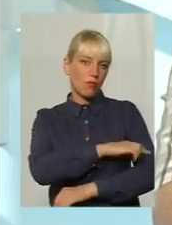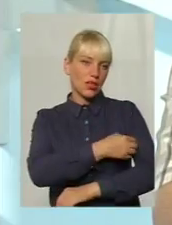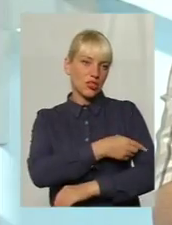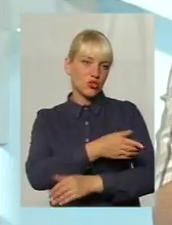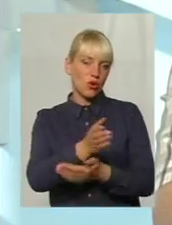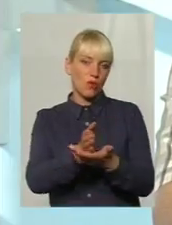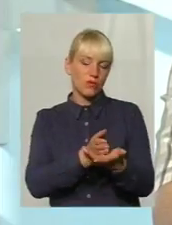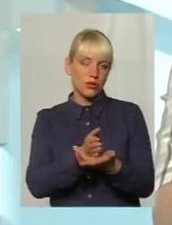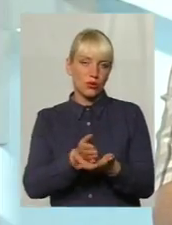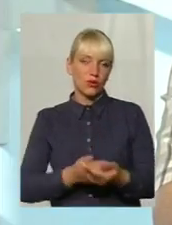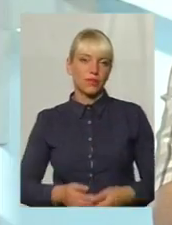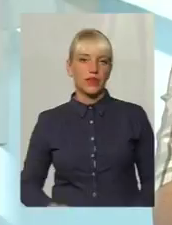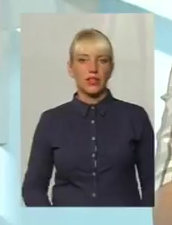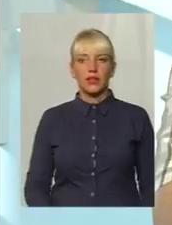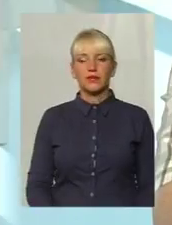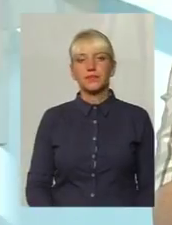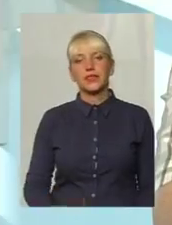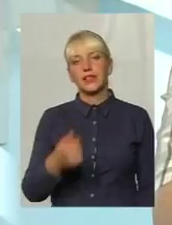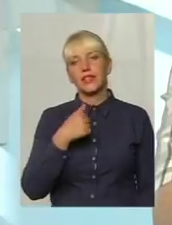Я перепрошую. Я перепрошую.